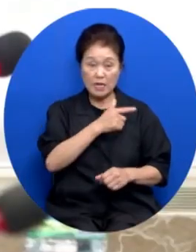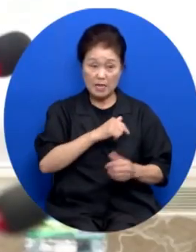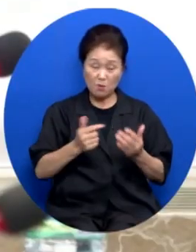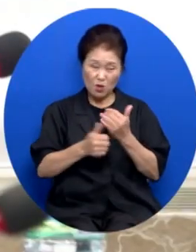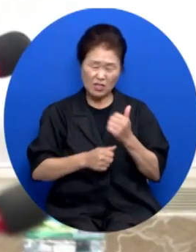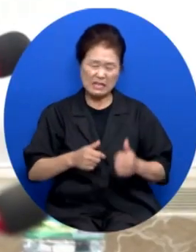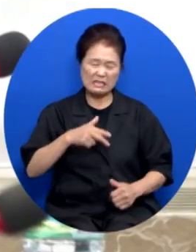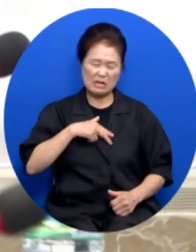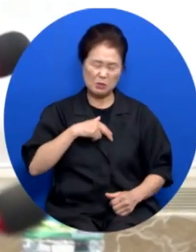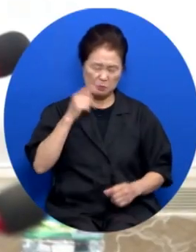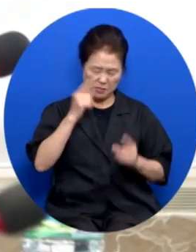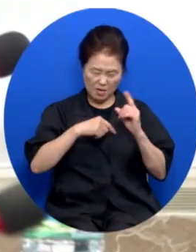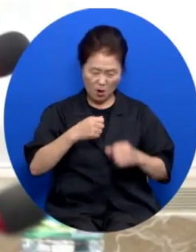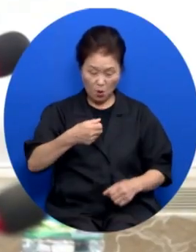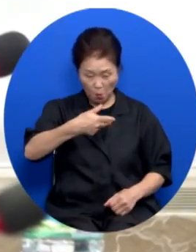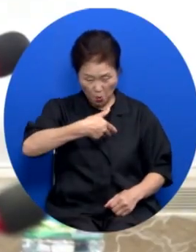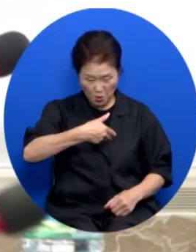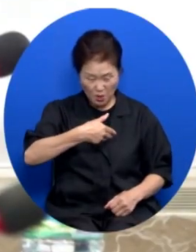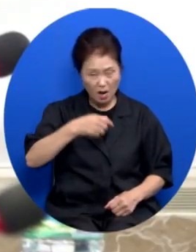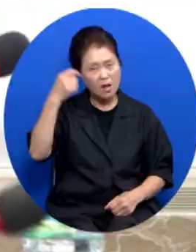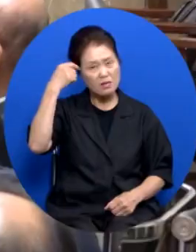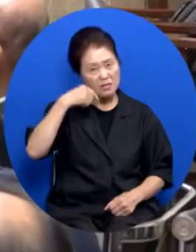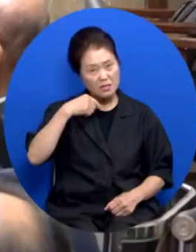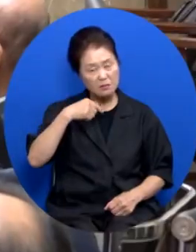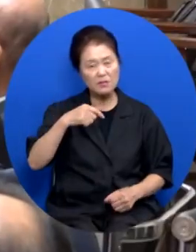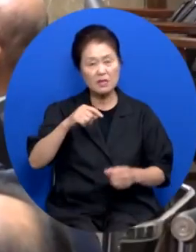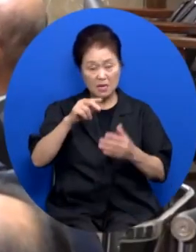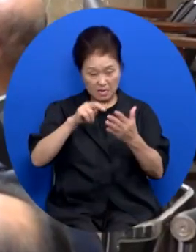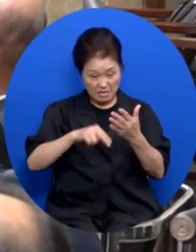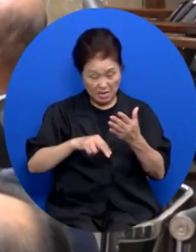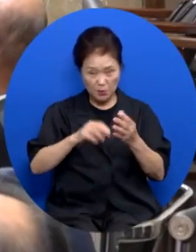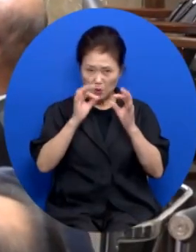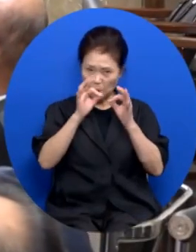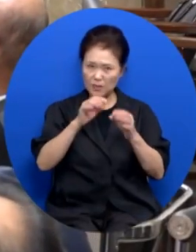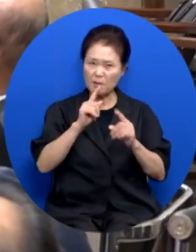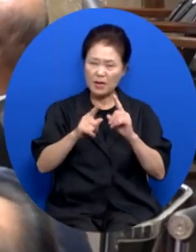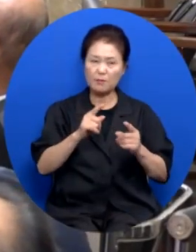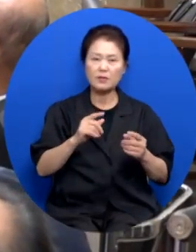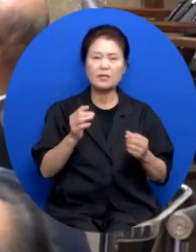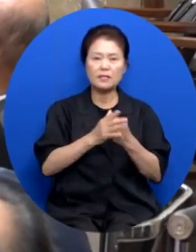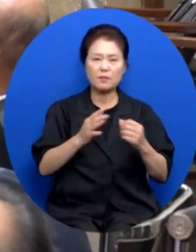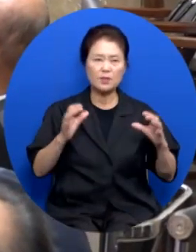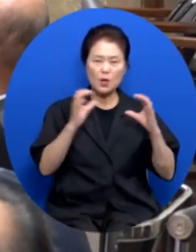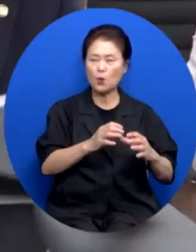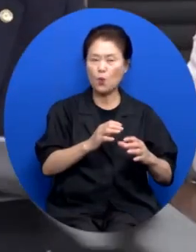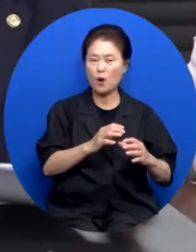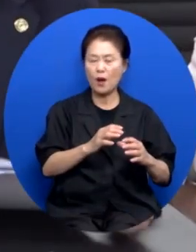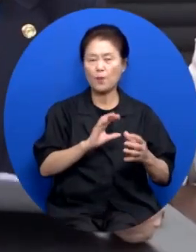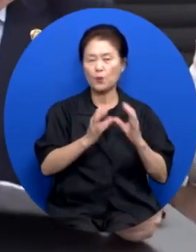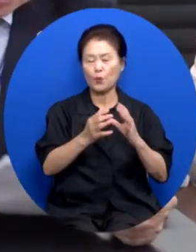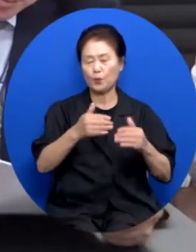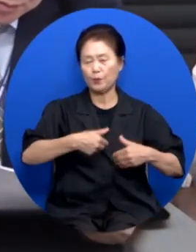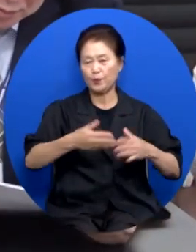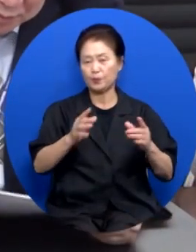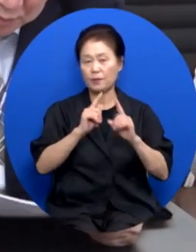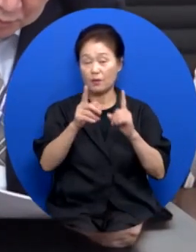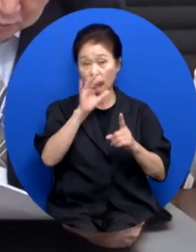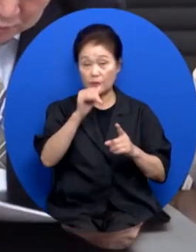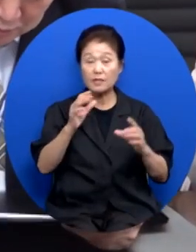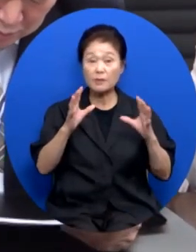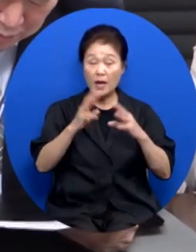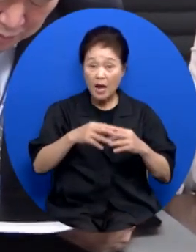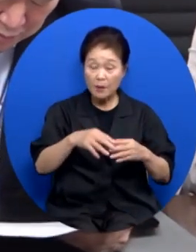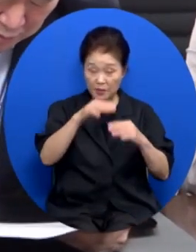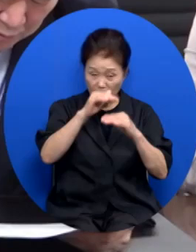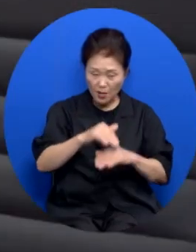자존심이 상하고 무시당하는 느낌이 들 정도라면 통합 논의 자체를 할 수 없다고 밝혔습니다. 또 한교총의 이번 합의문은